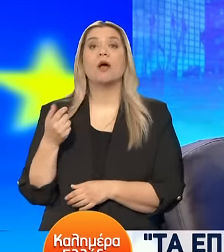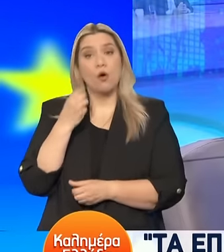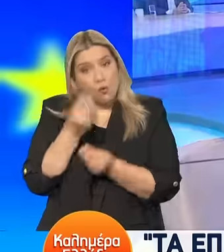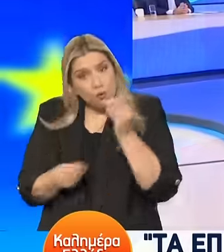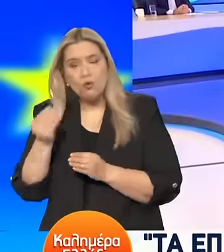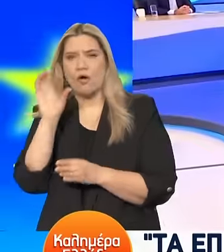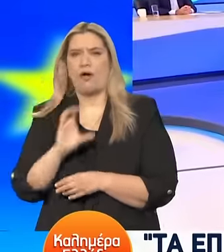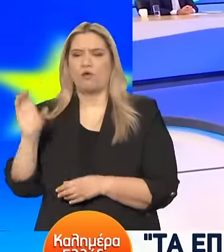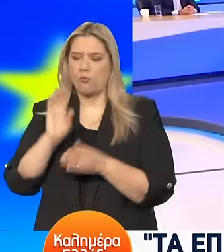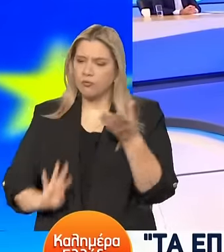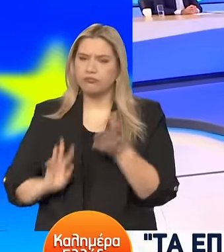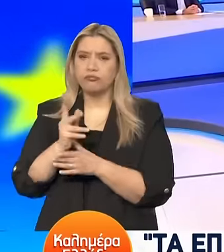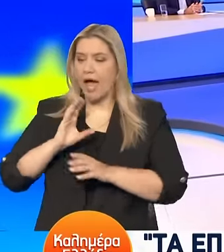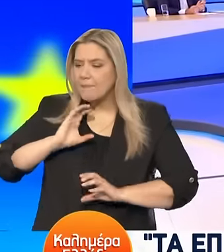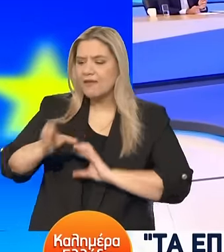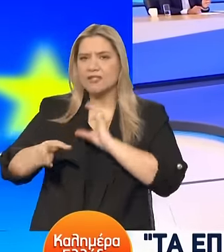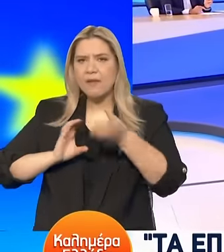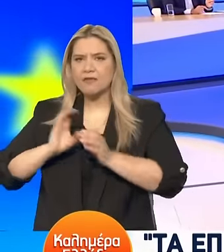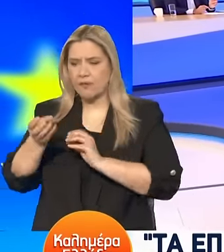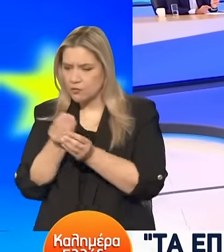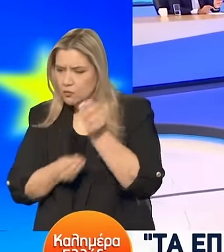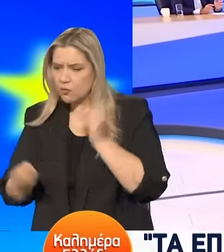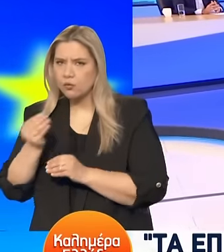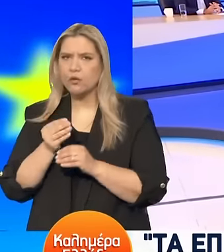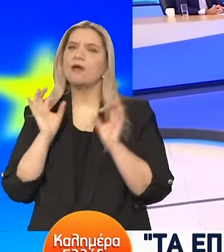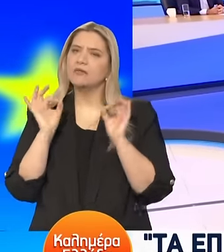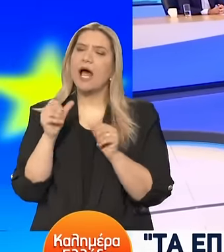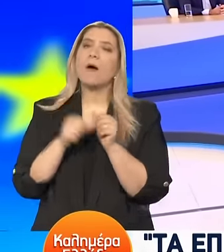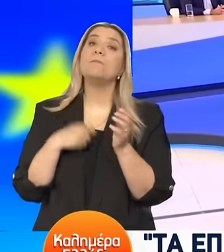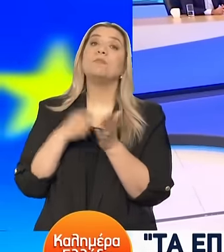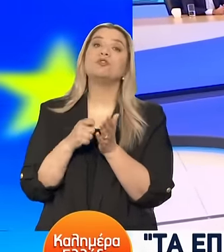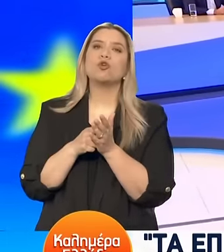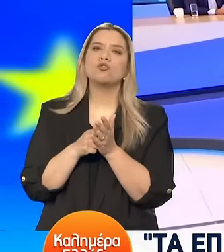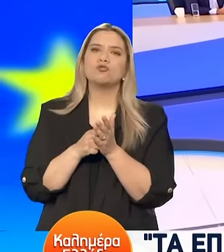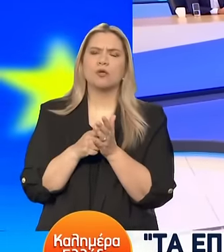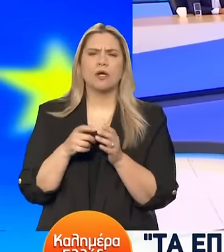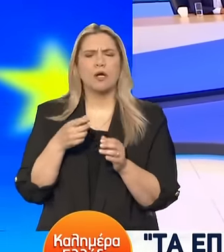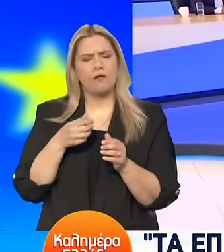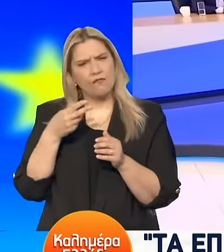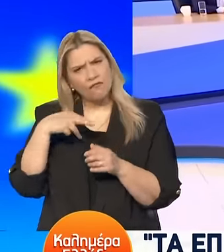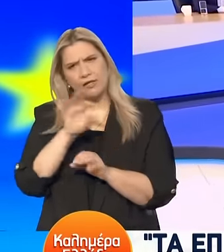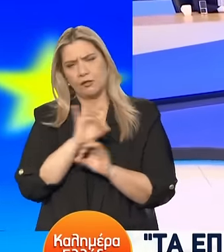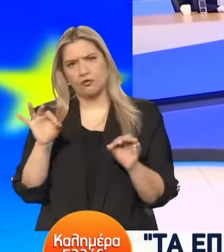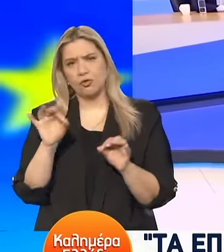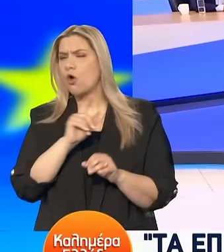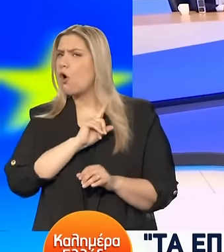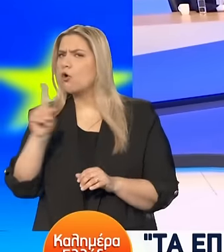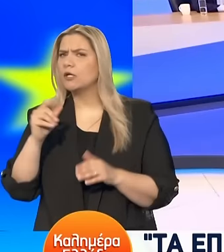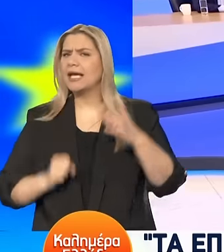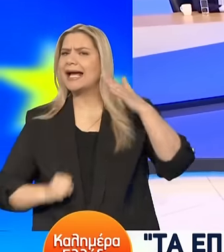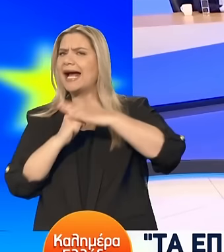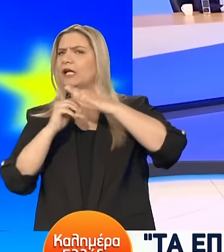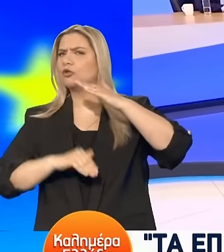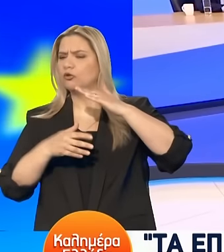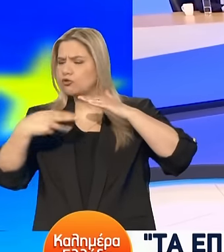επενδύσεις Και με βελτίωση των μισθών Διότι δεν είναι μόνο Δεν είναι μόνο ο κατώτατος μισθός Ο μέσος μισθός αυξάνεται Και όσο